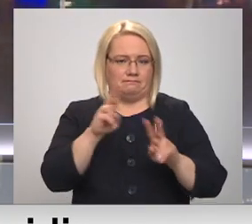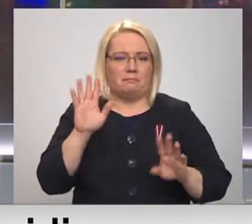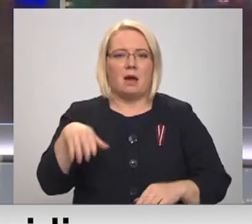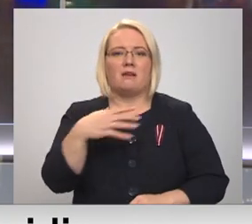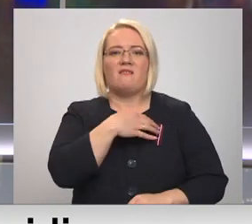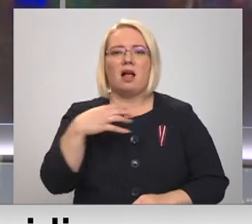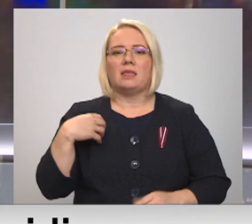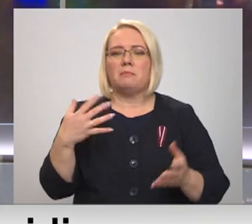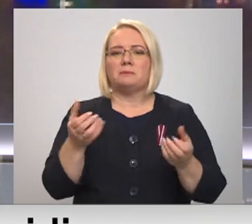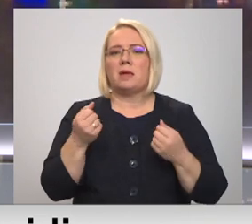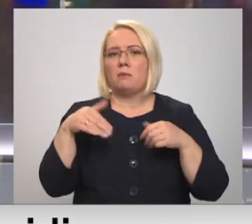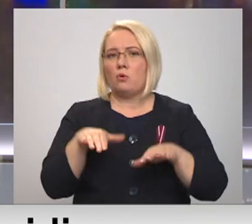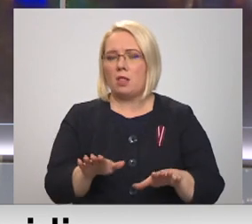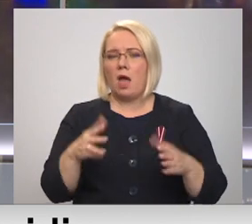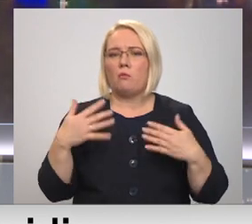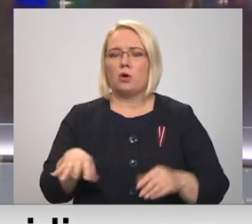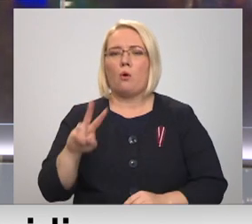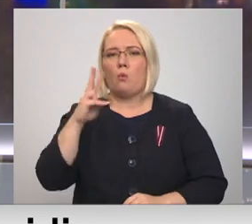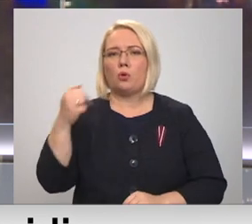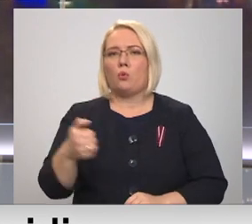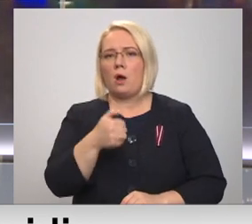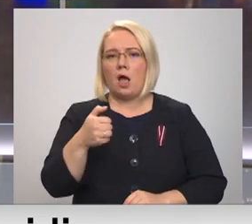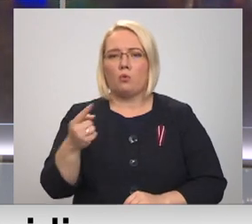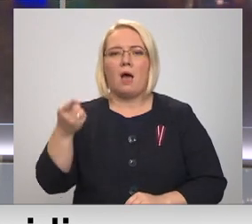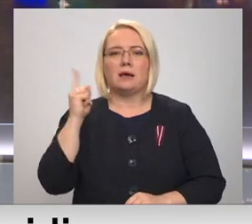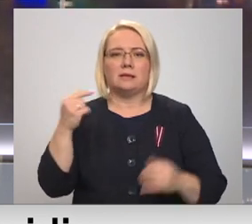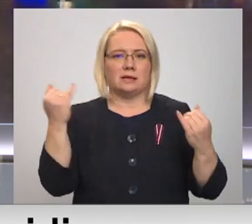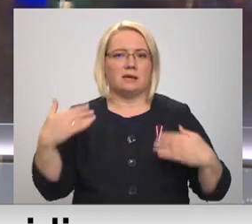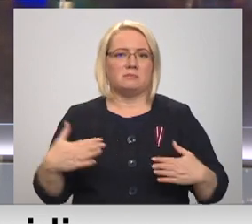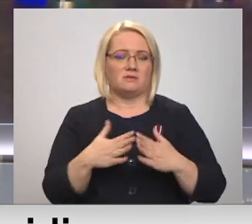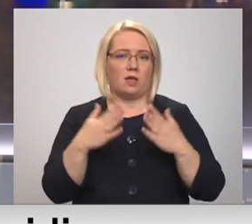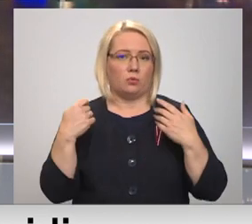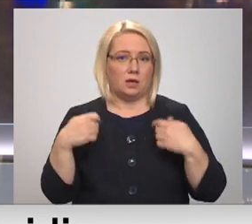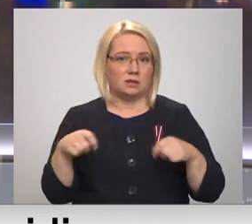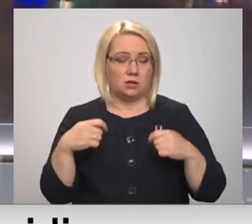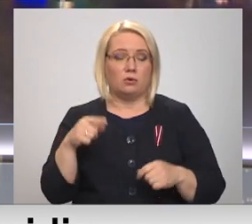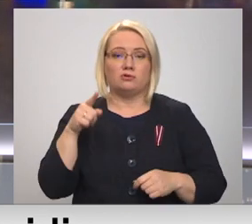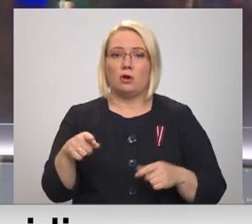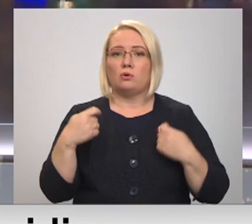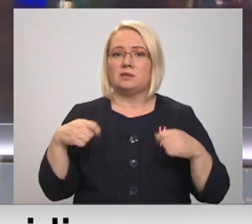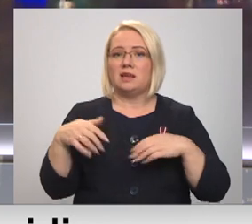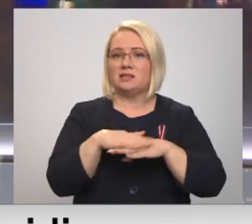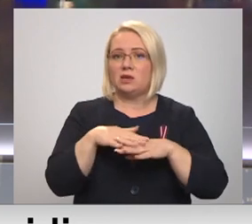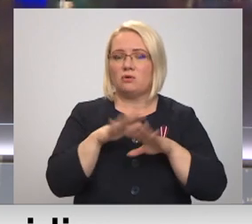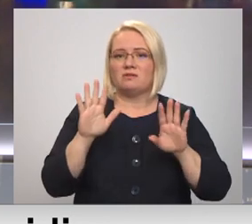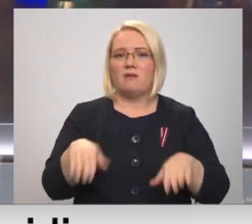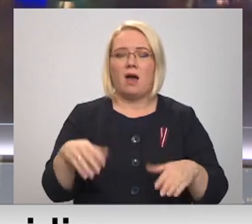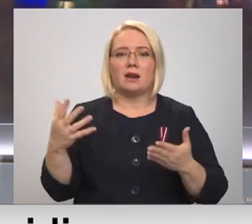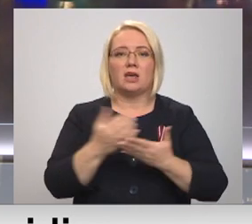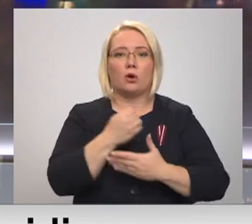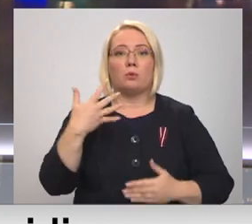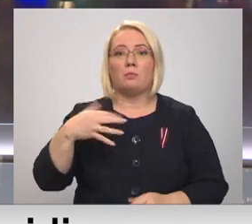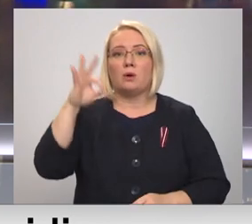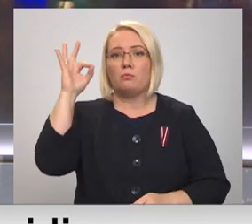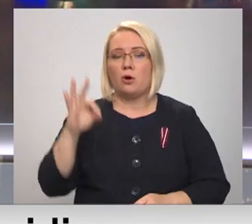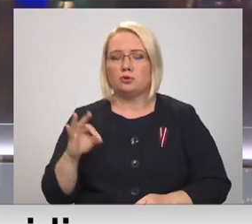valdības pieņemto lēmumu jau otro gadu aizliegt Ziemassvērka tirdziņus. Šajos tirdziņos varot iegūt gandrīz 50